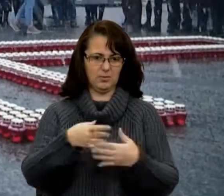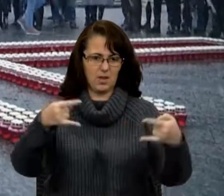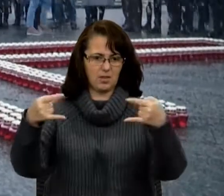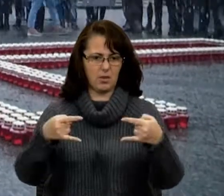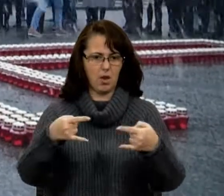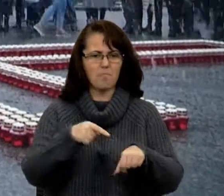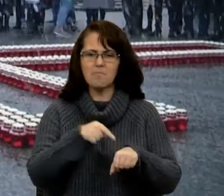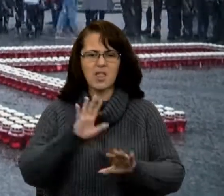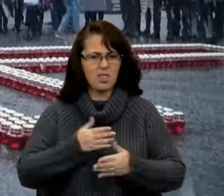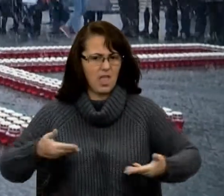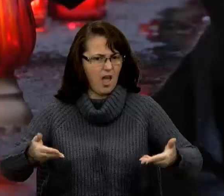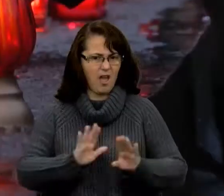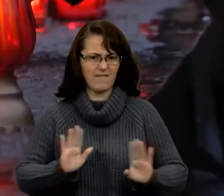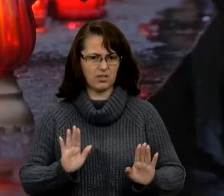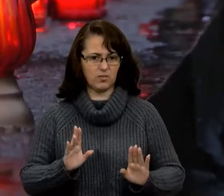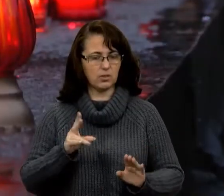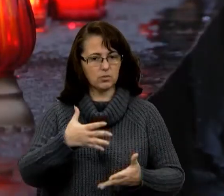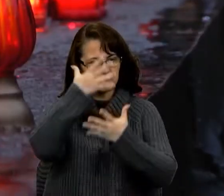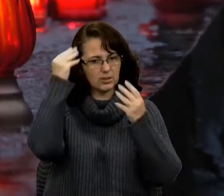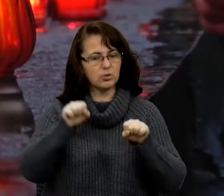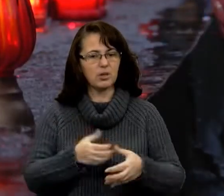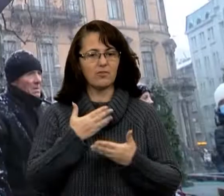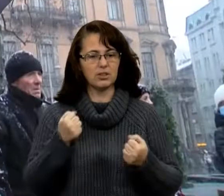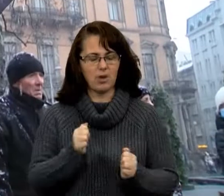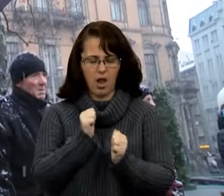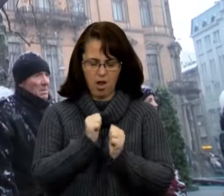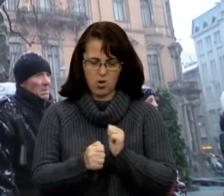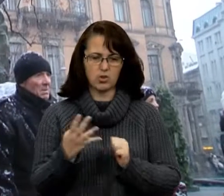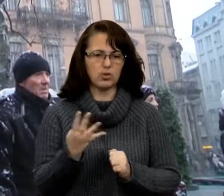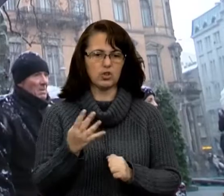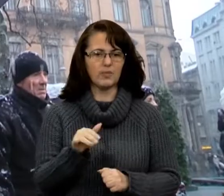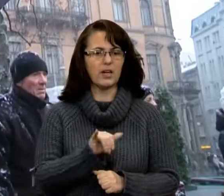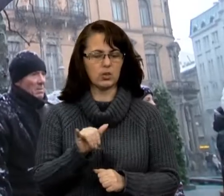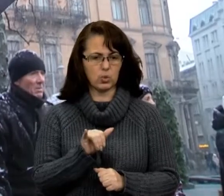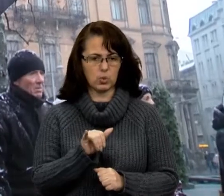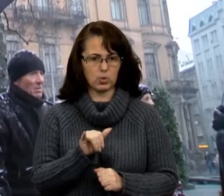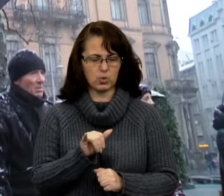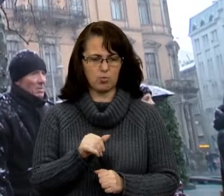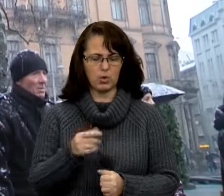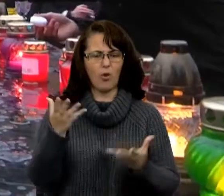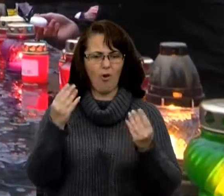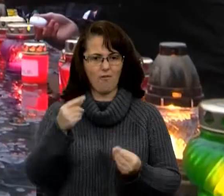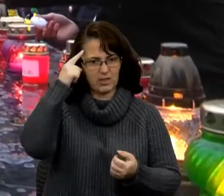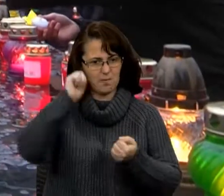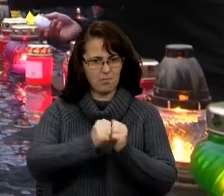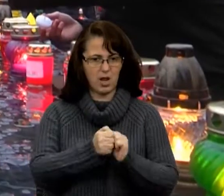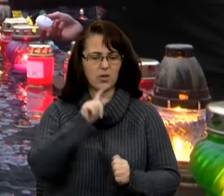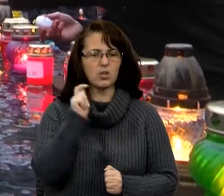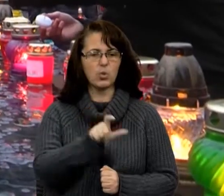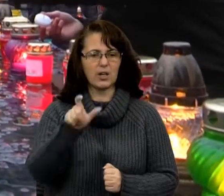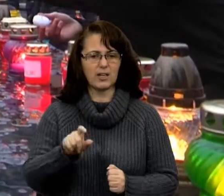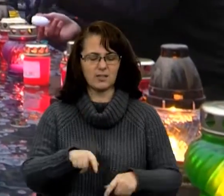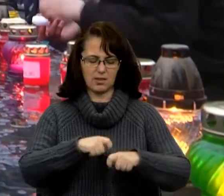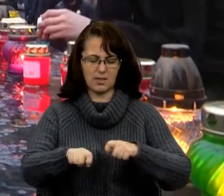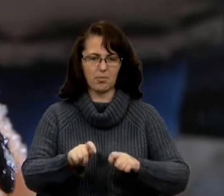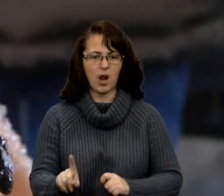права забути. І традиційно в 4 суботу листопада, у День пам'яті, українці запалюють лампадки у своїх домівках і